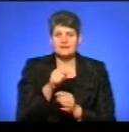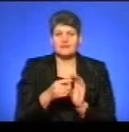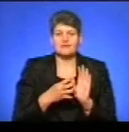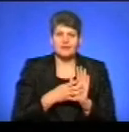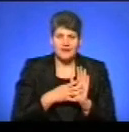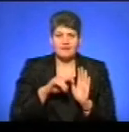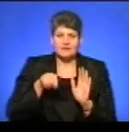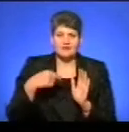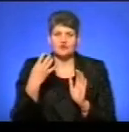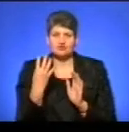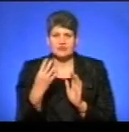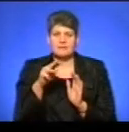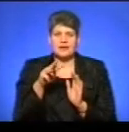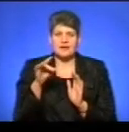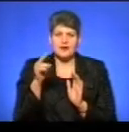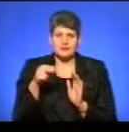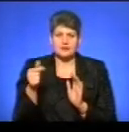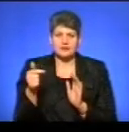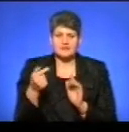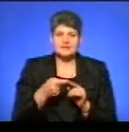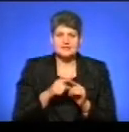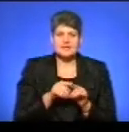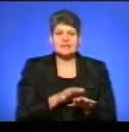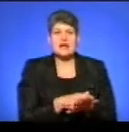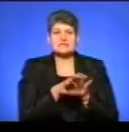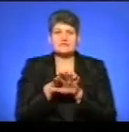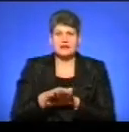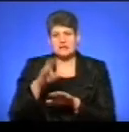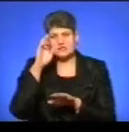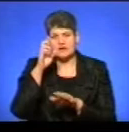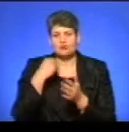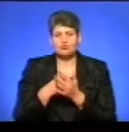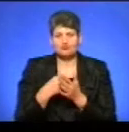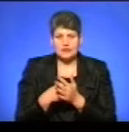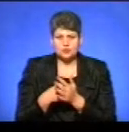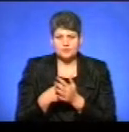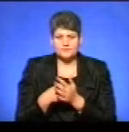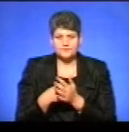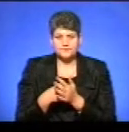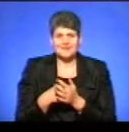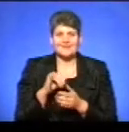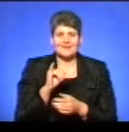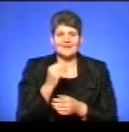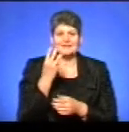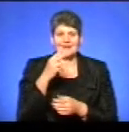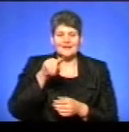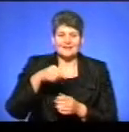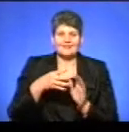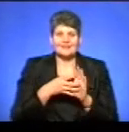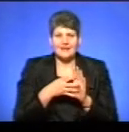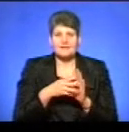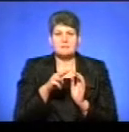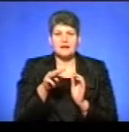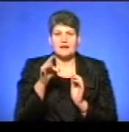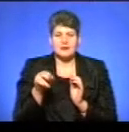,4 мільярда гривень – це трансферти з державного бюджету, і 3,9 мільярда